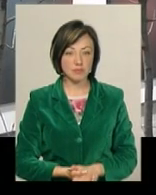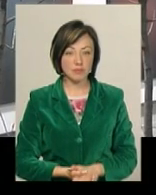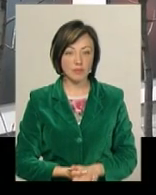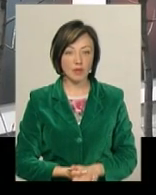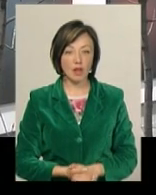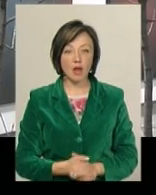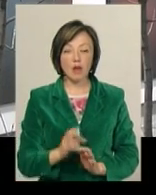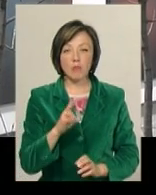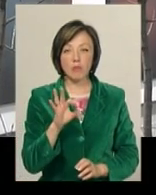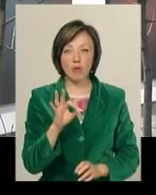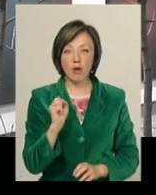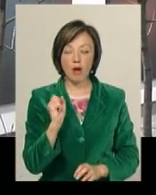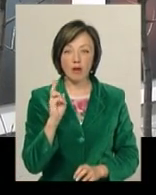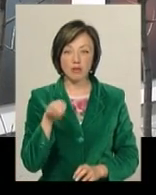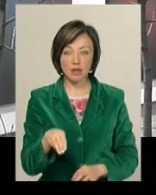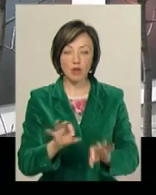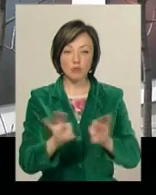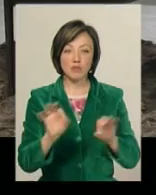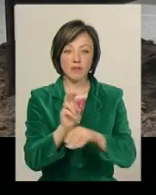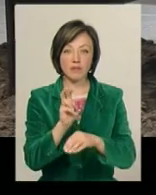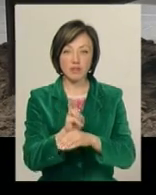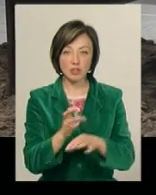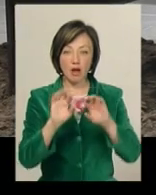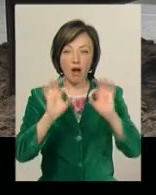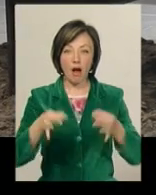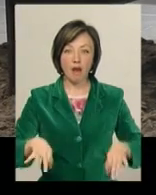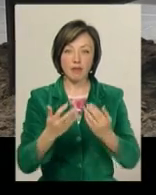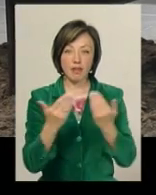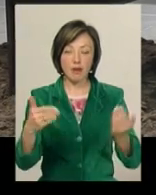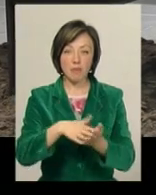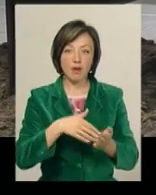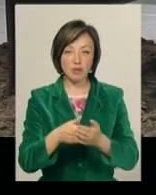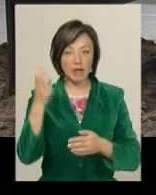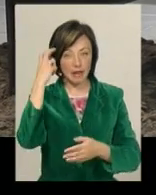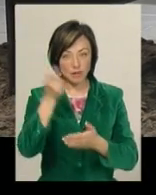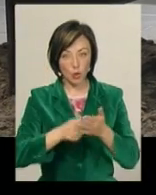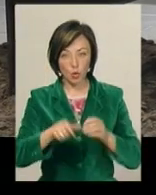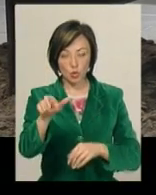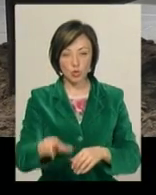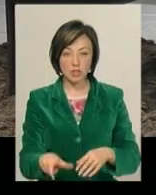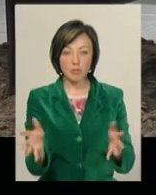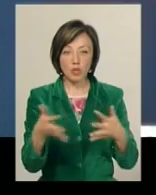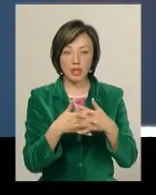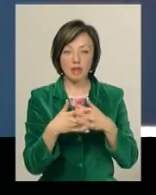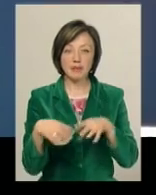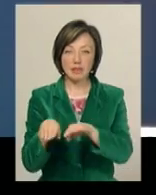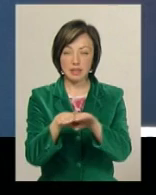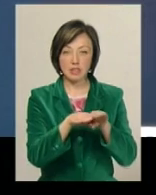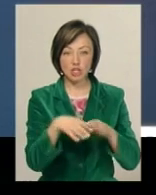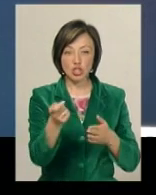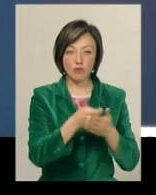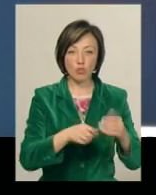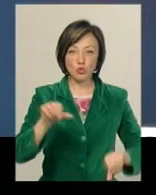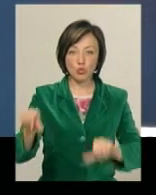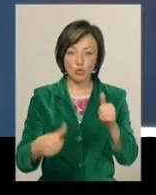Про акт розповідає відвідувачем арт-галереї «Масло» київський художник Сергій Панасенко. У мистецькій залі він поєднав у єдиний цілий живопис,